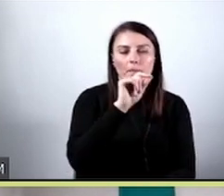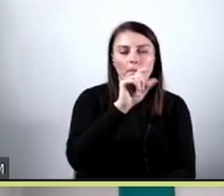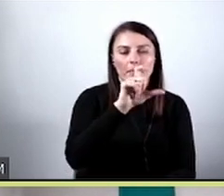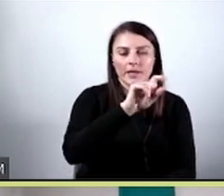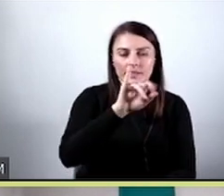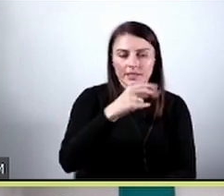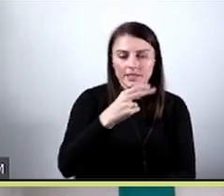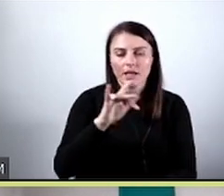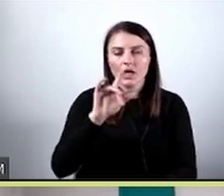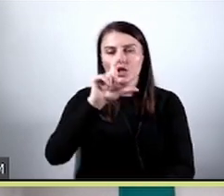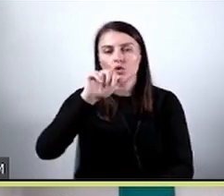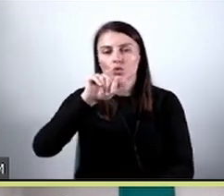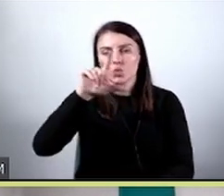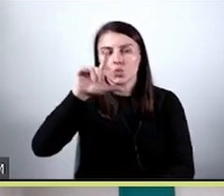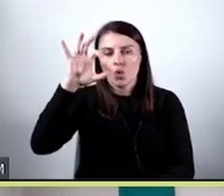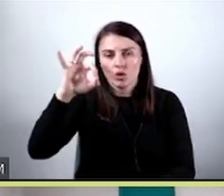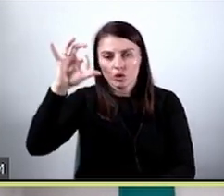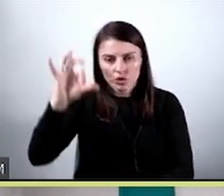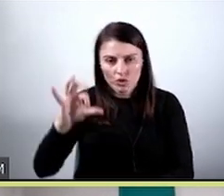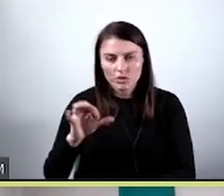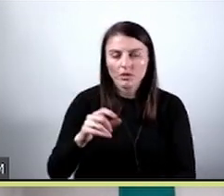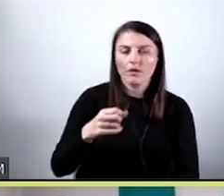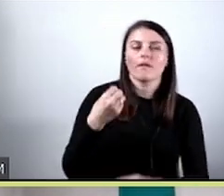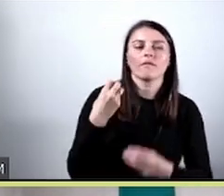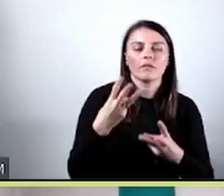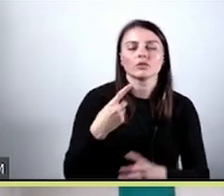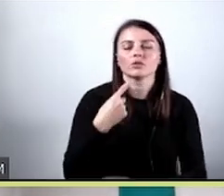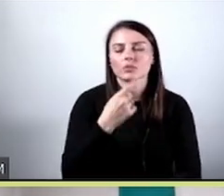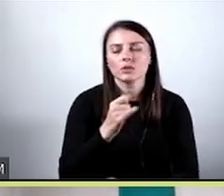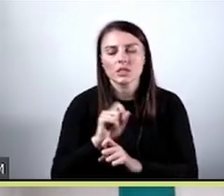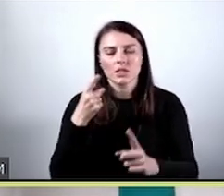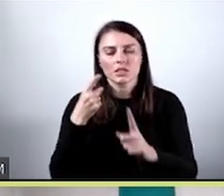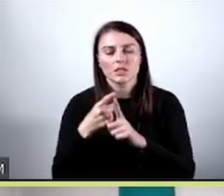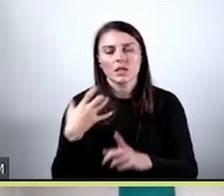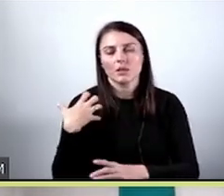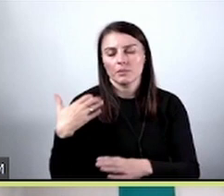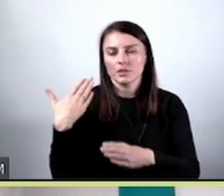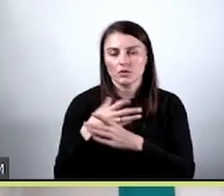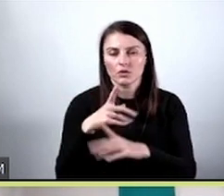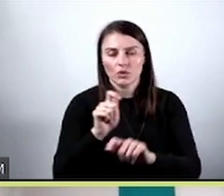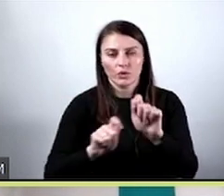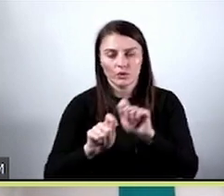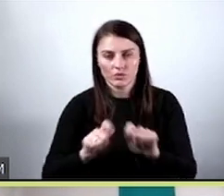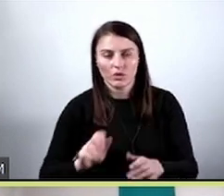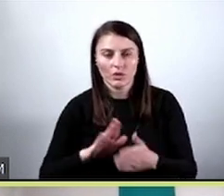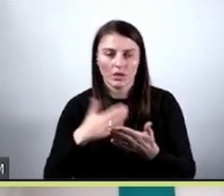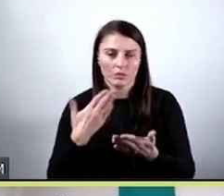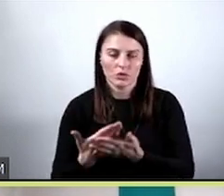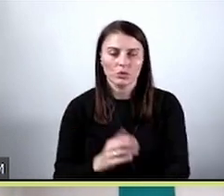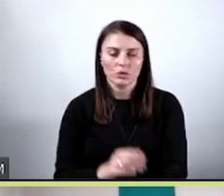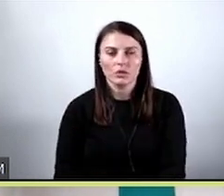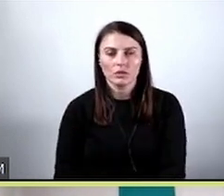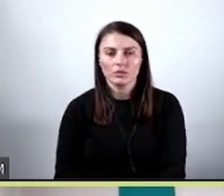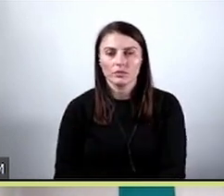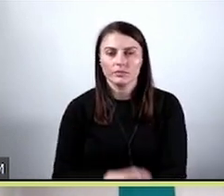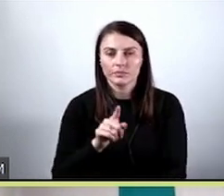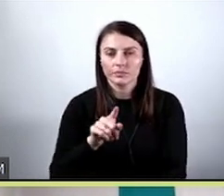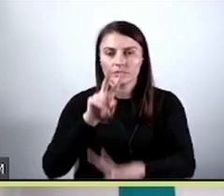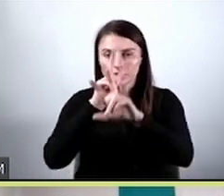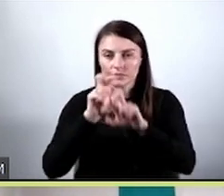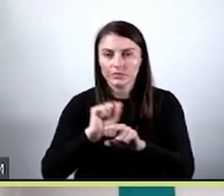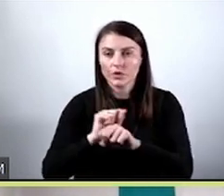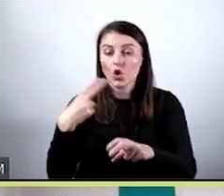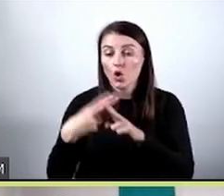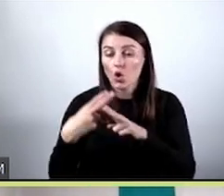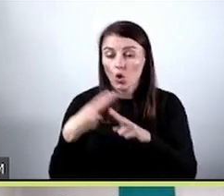Trzeba zawsze tutaj postawić sobie pytanie, jaki jest cel biznesowy takiego rozwiązania. Przykład. Algotum wykrywający groźną, rzadką